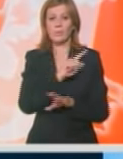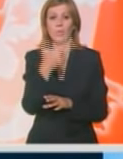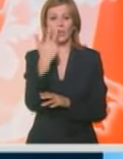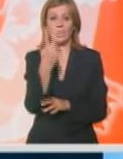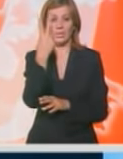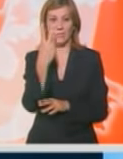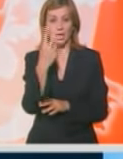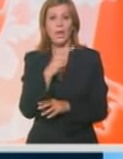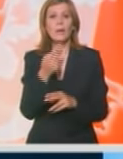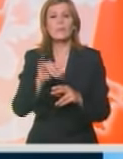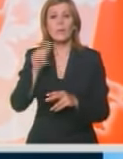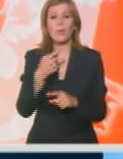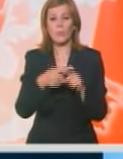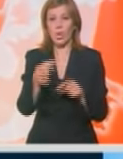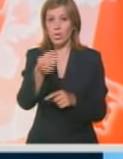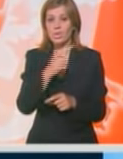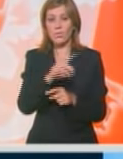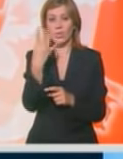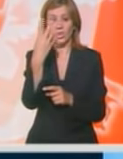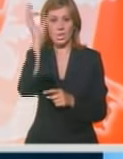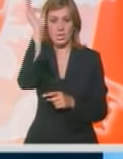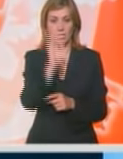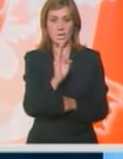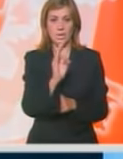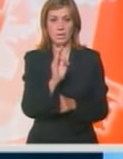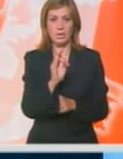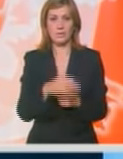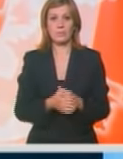32, a na jugu poloostrava i do 40 stepeni.